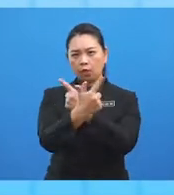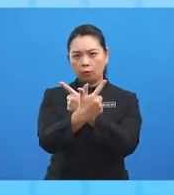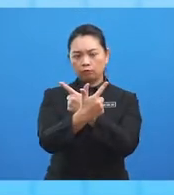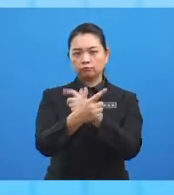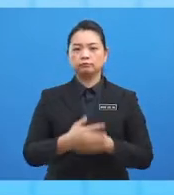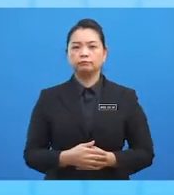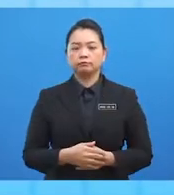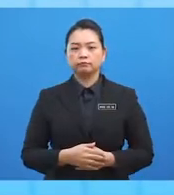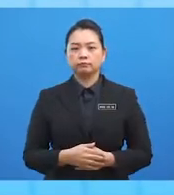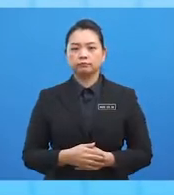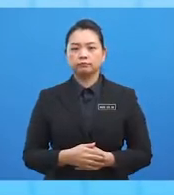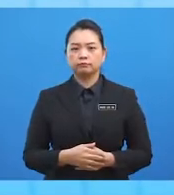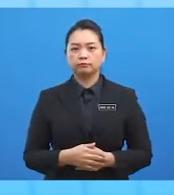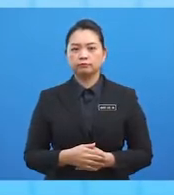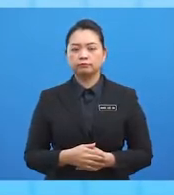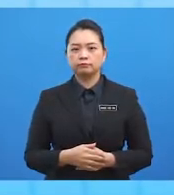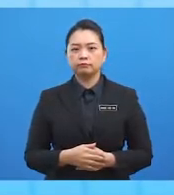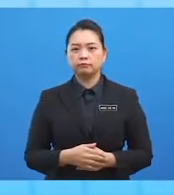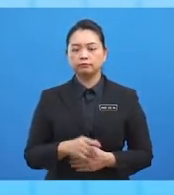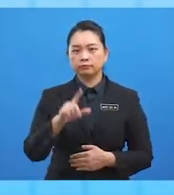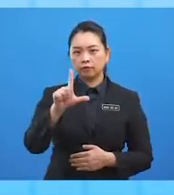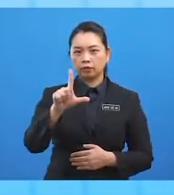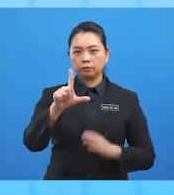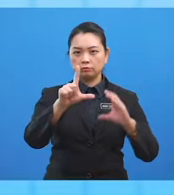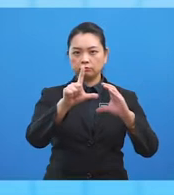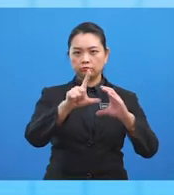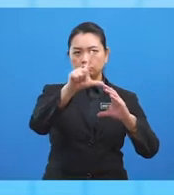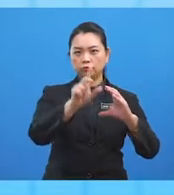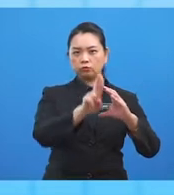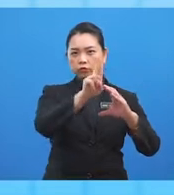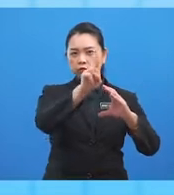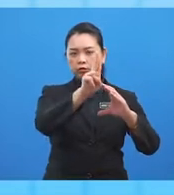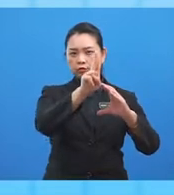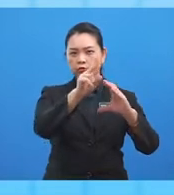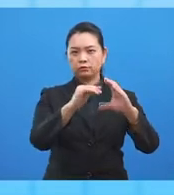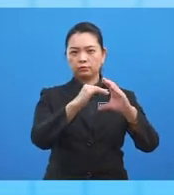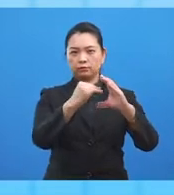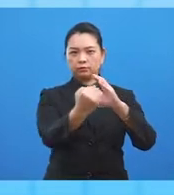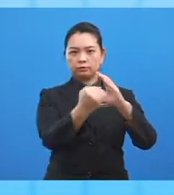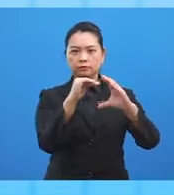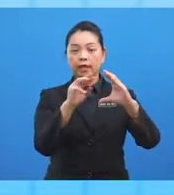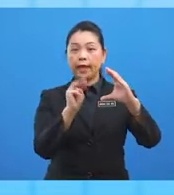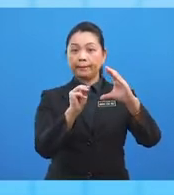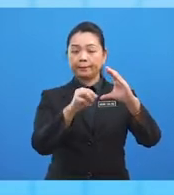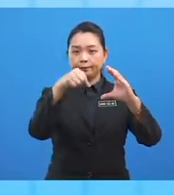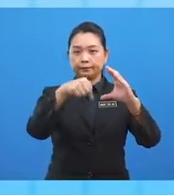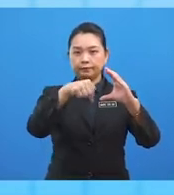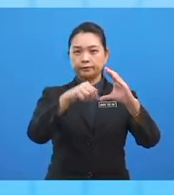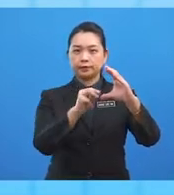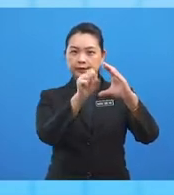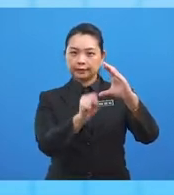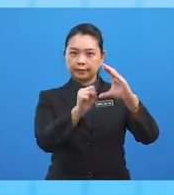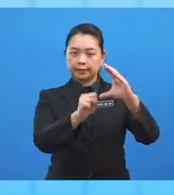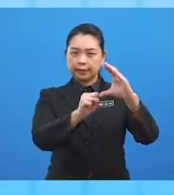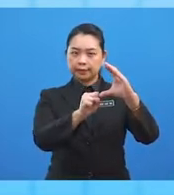istiwa, iaitu L pada sebelah utara khatul istiwa dan M berada pada sebelah